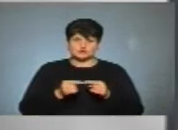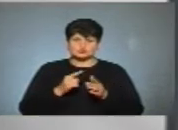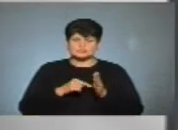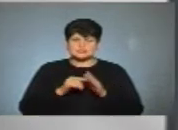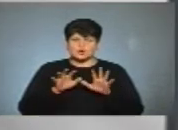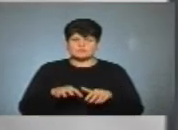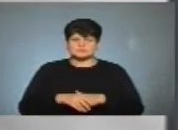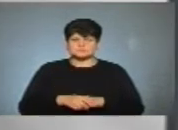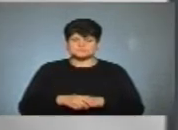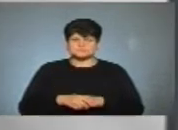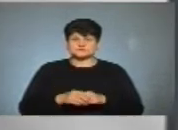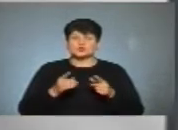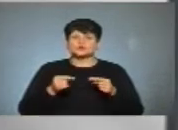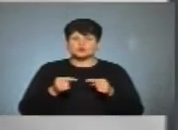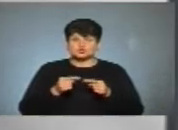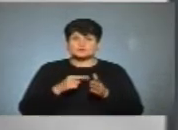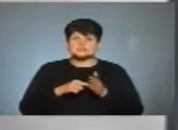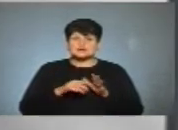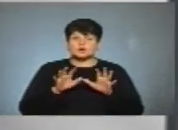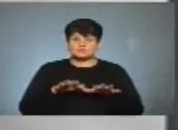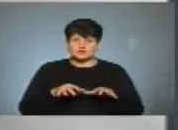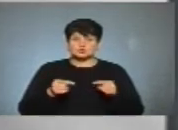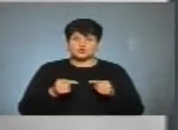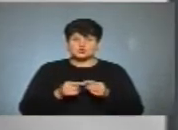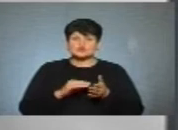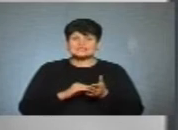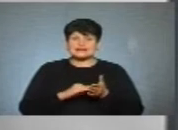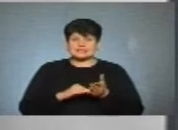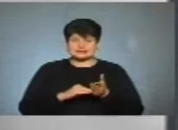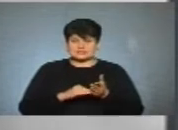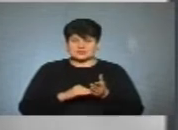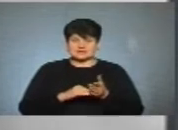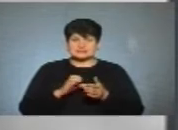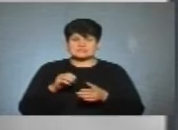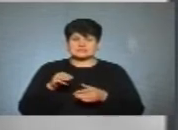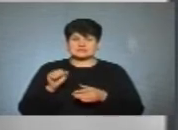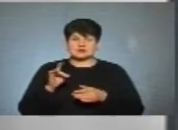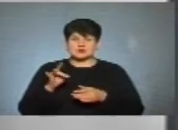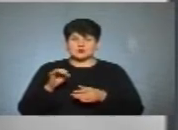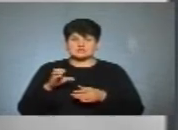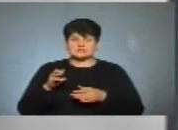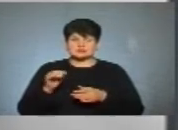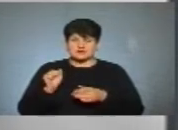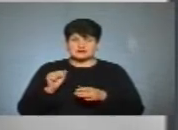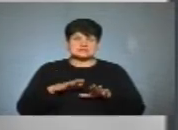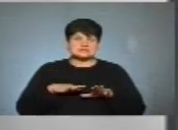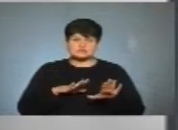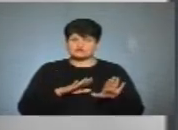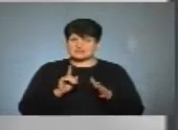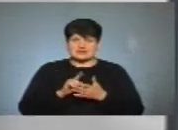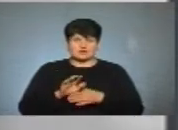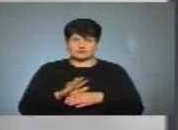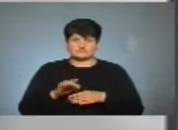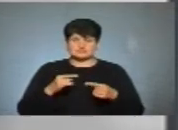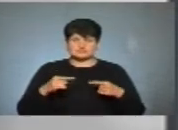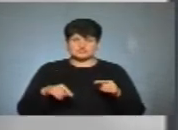Точно міський голова, точно секретар і староста. Насправді, заступники не обов'язково, всі